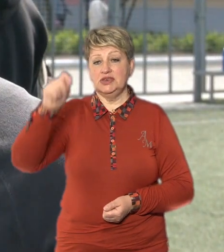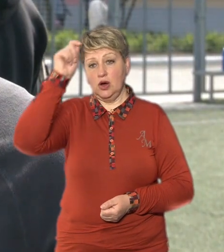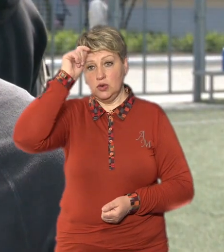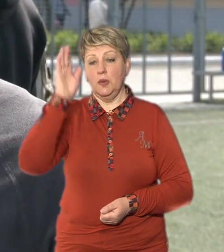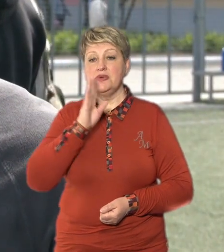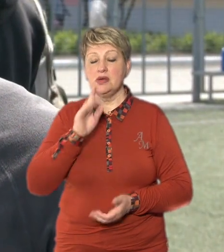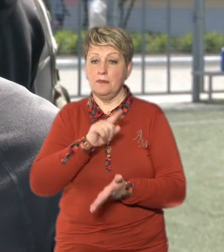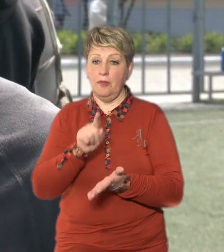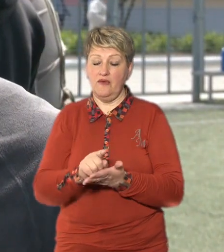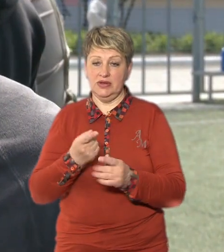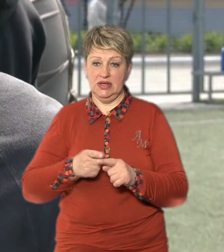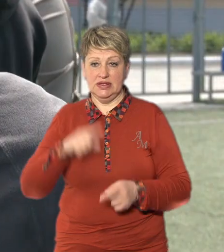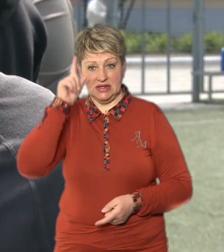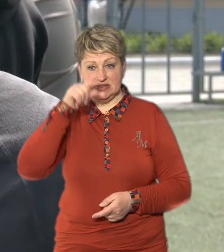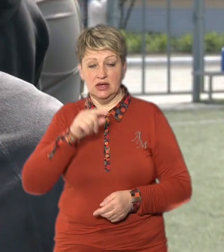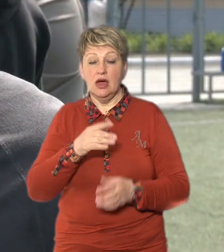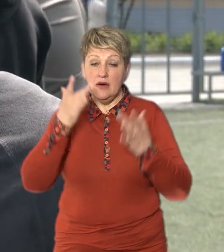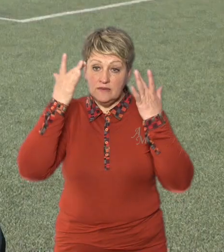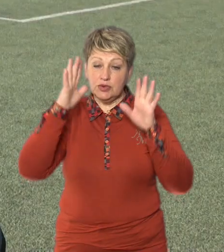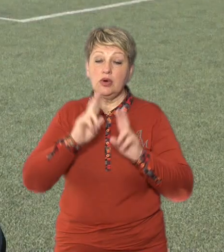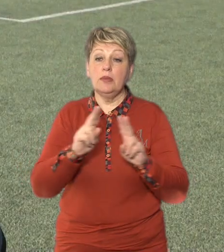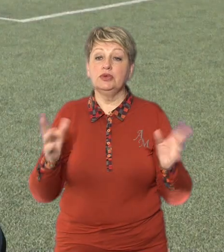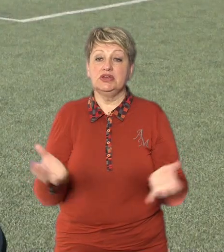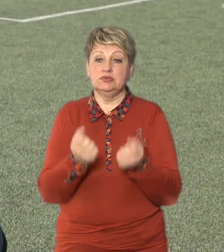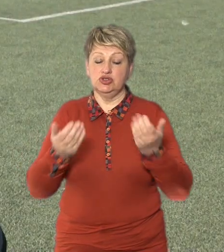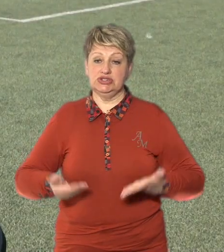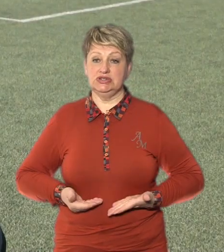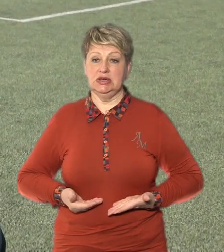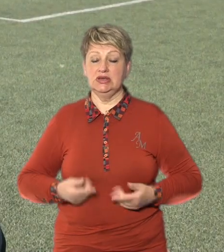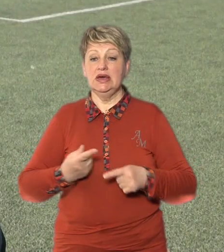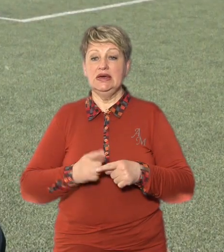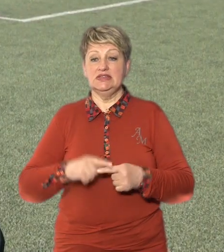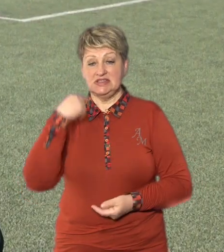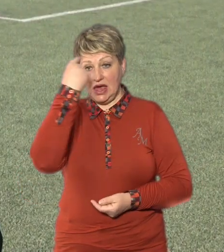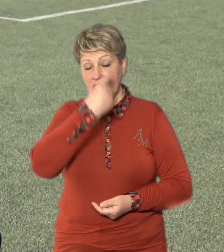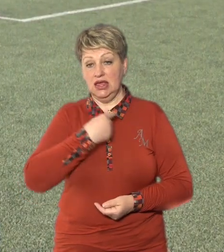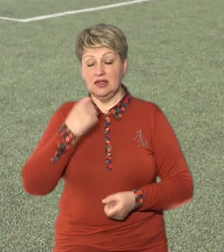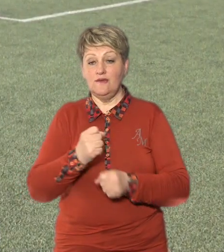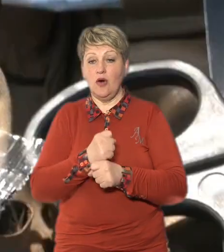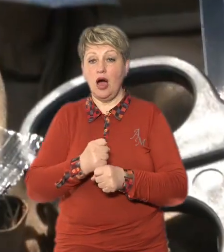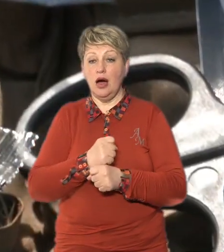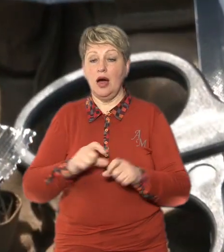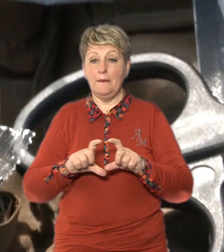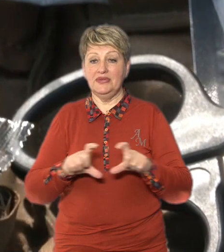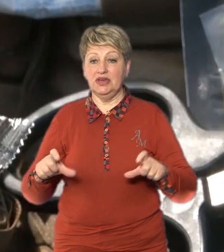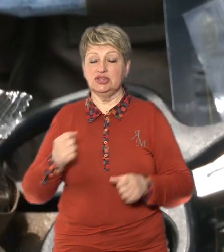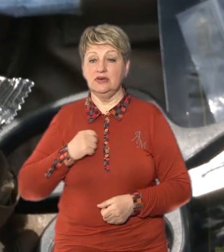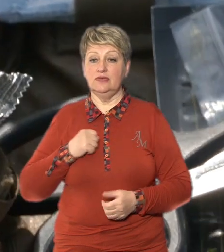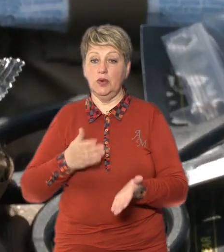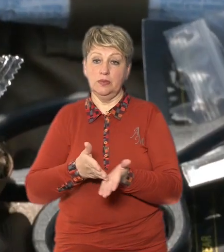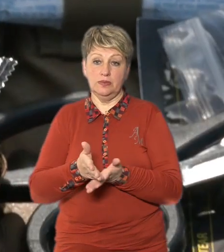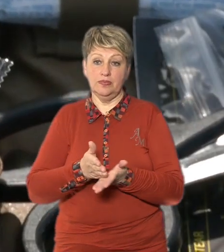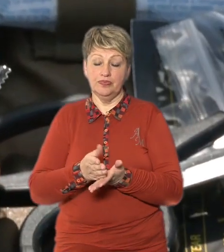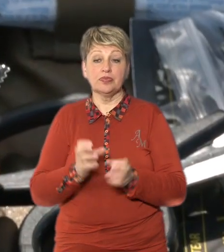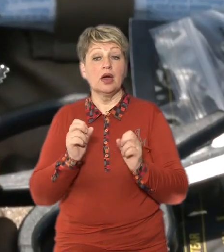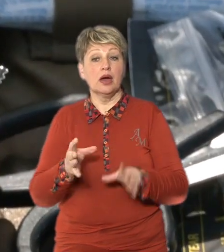повинні це знати, тому що комусь це врятує життя Це індивідуальна аптечка військовослужбовця Про її вмісти, як